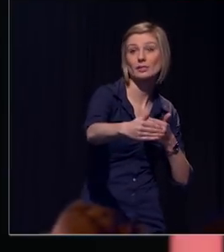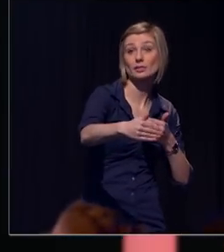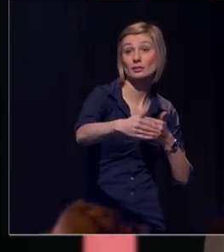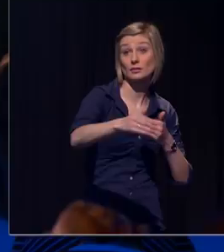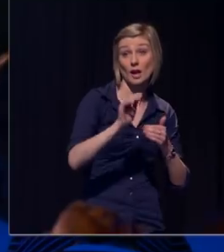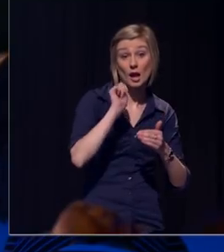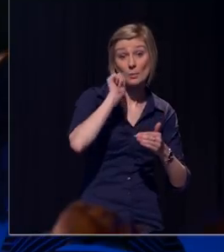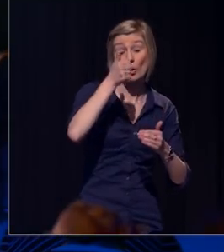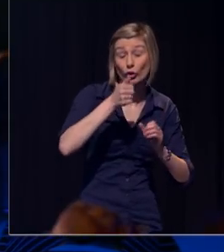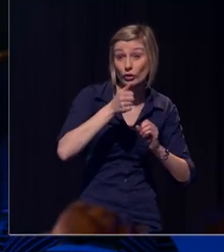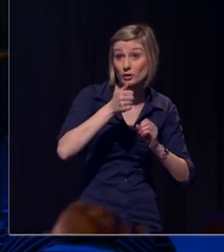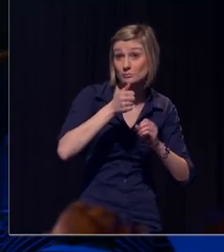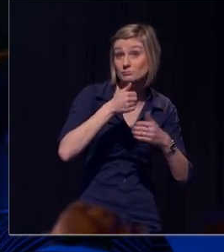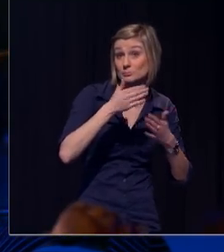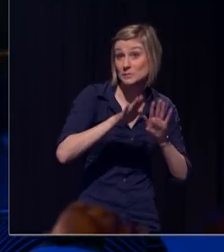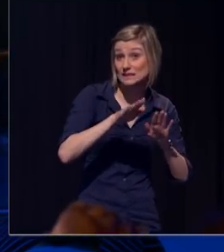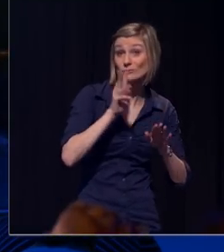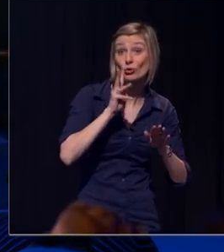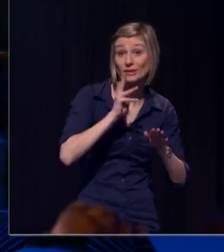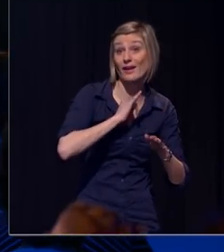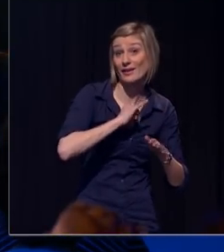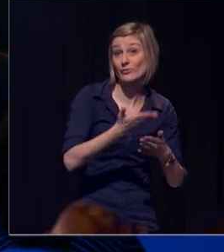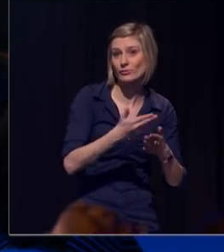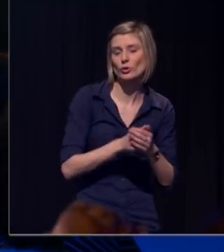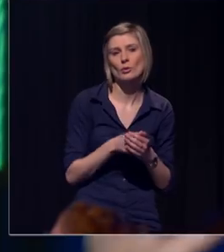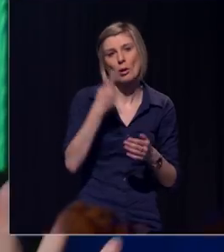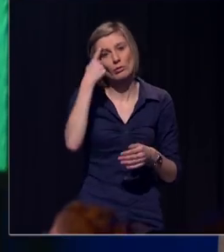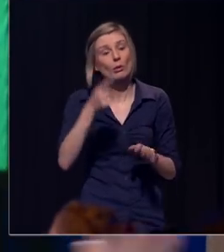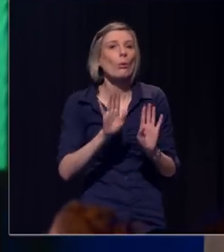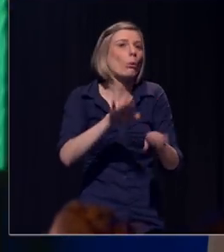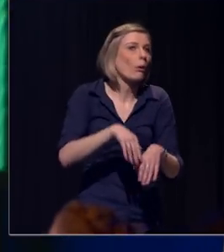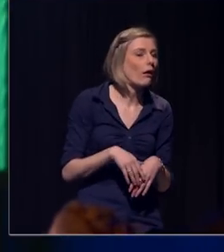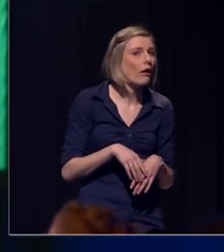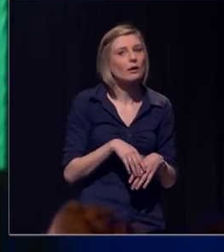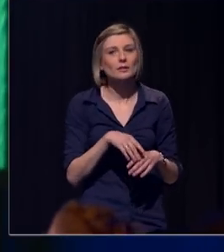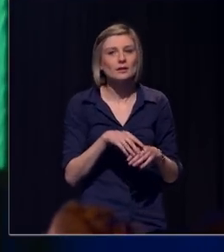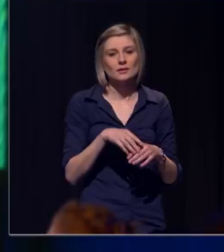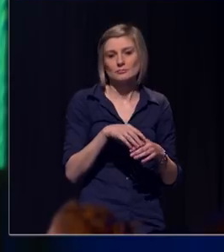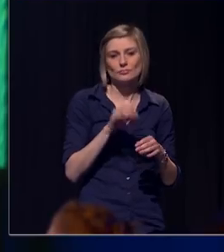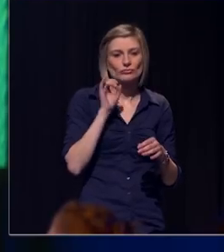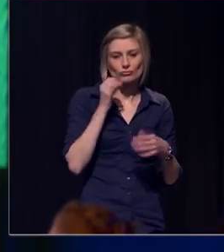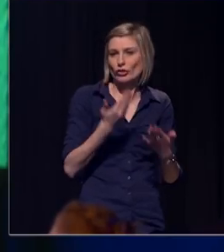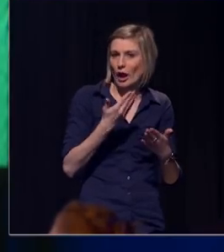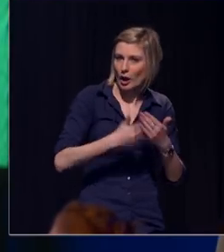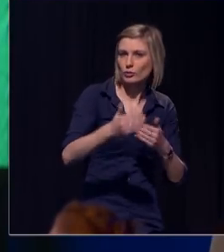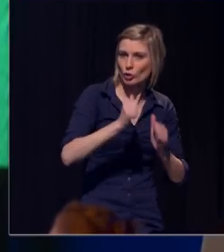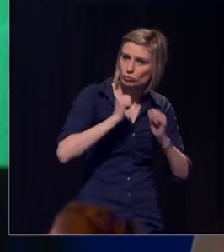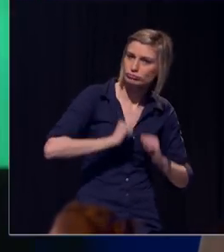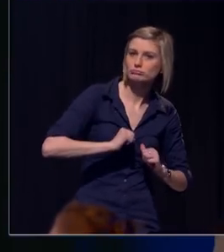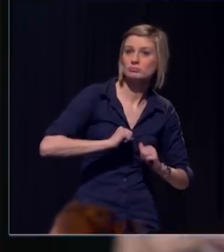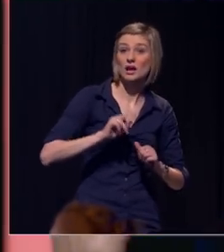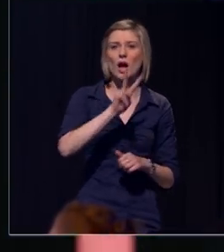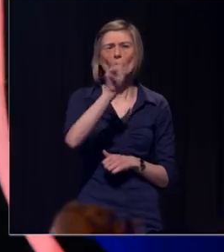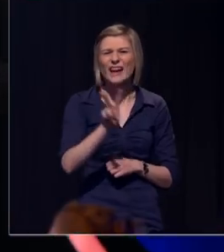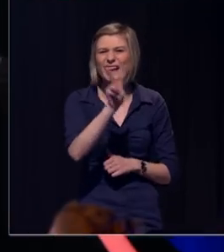En eigenlijk vinden we dat we vaak wel met een beetje tekort de dag wel zullen doorkomen. Het is pas op vrijdag dat wij beseffen dat het een zware week is geweest.